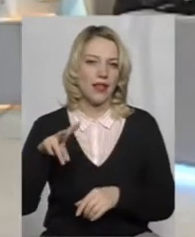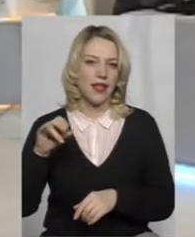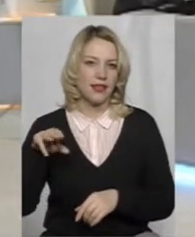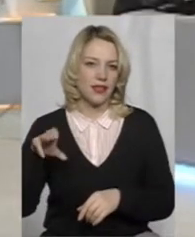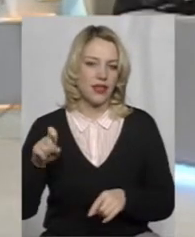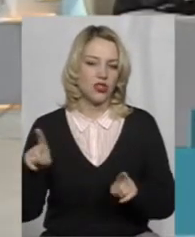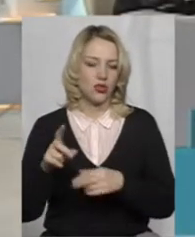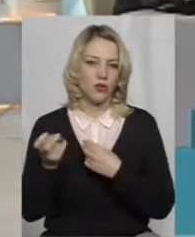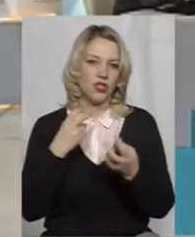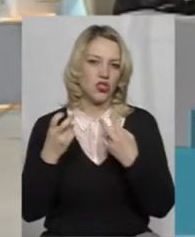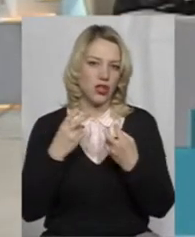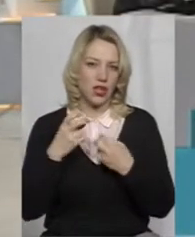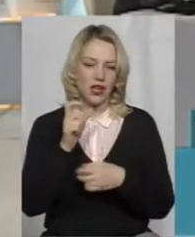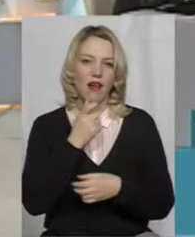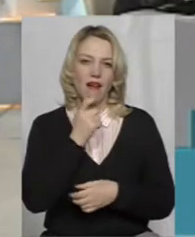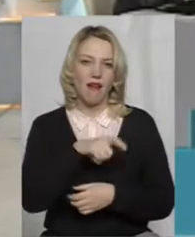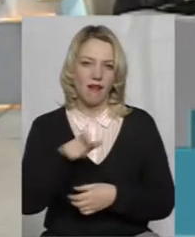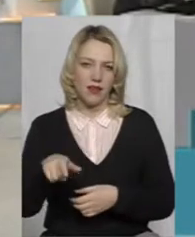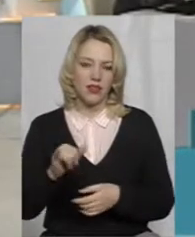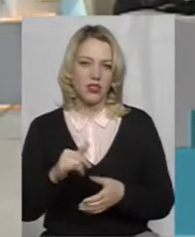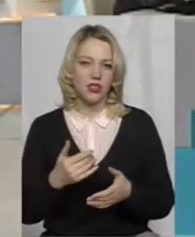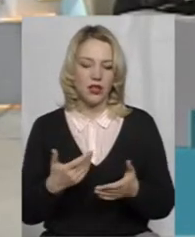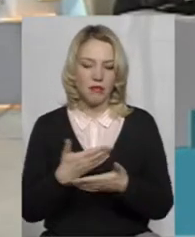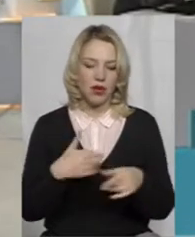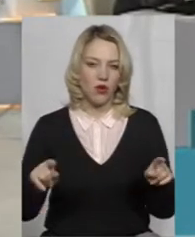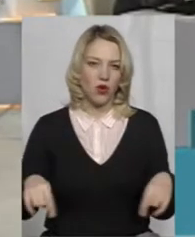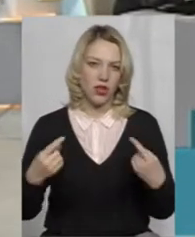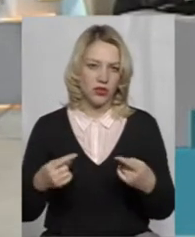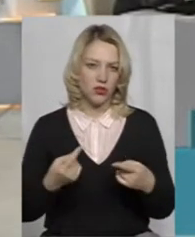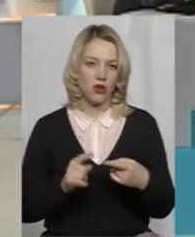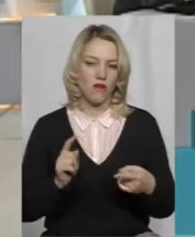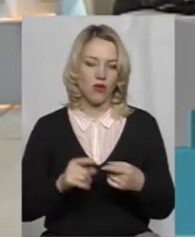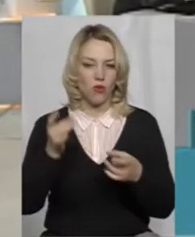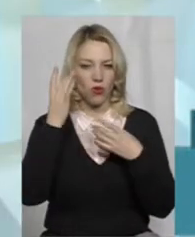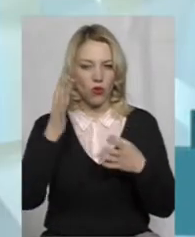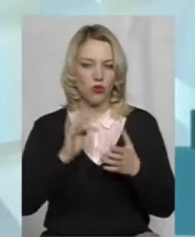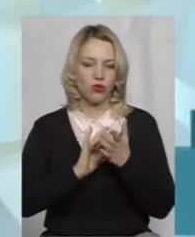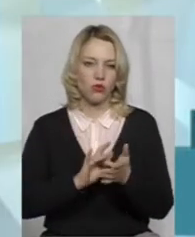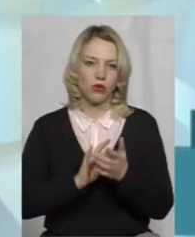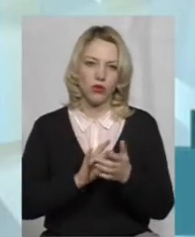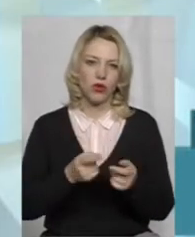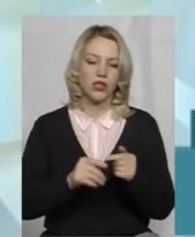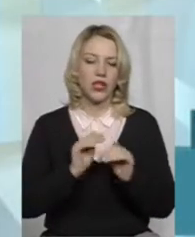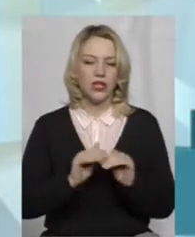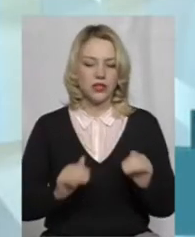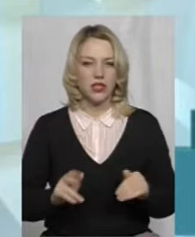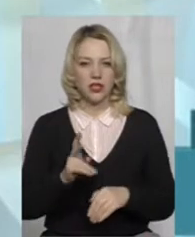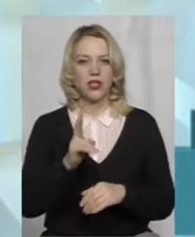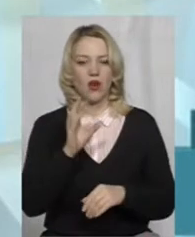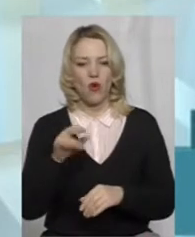шли глядачі. Ми організовуємо культпоходи, діти, коледжи,